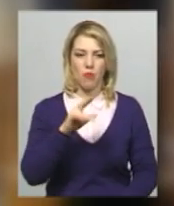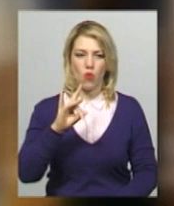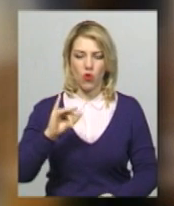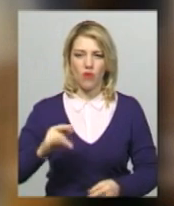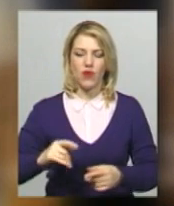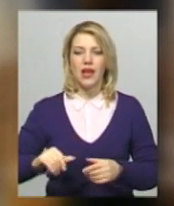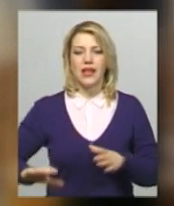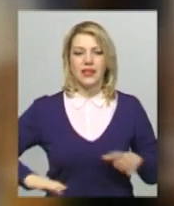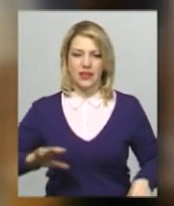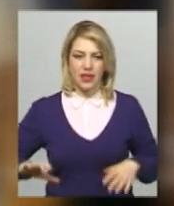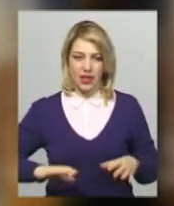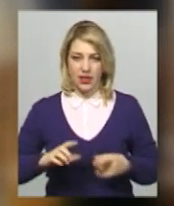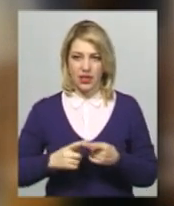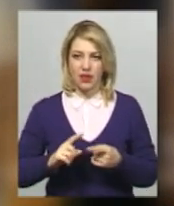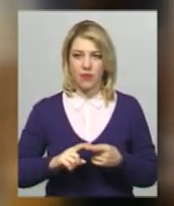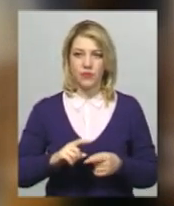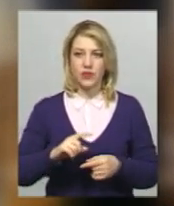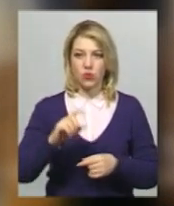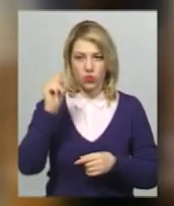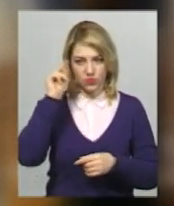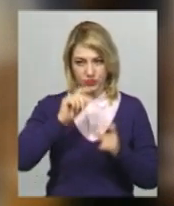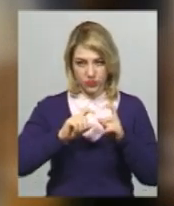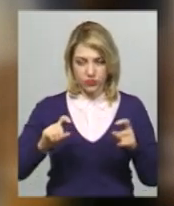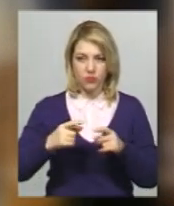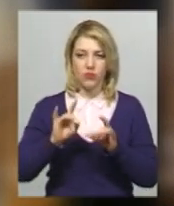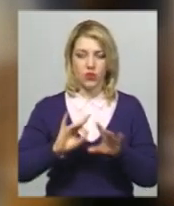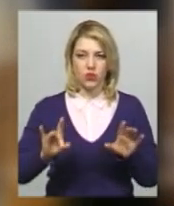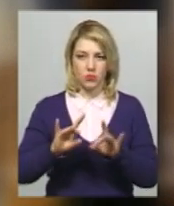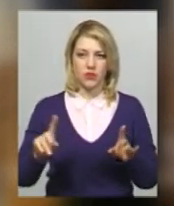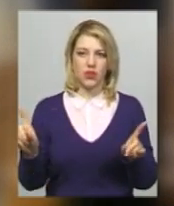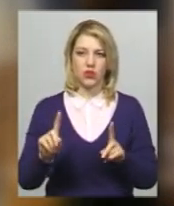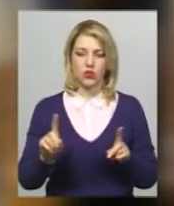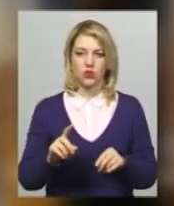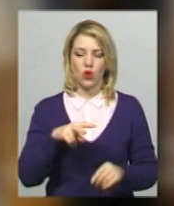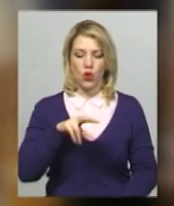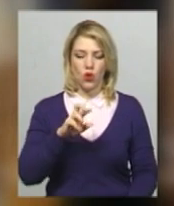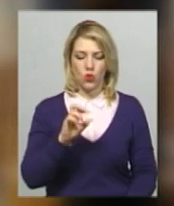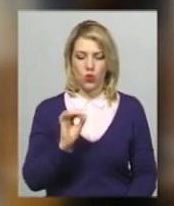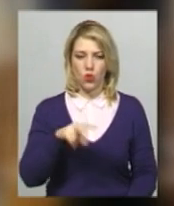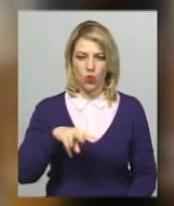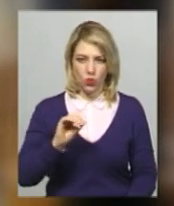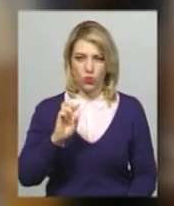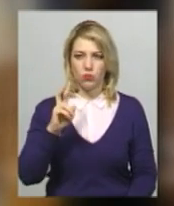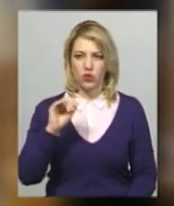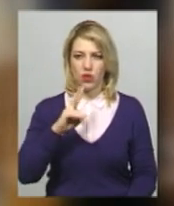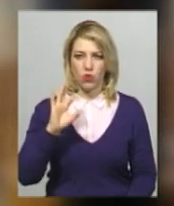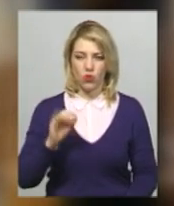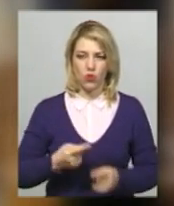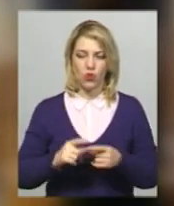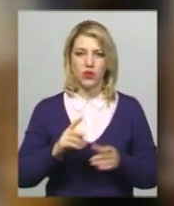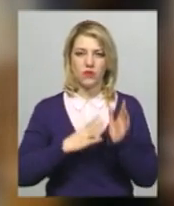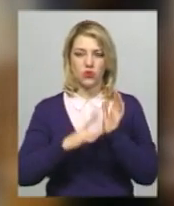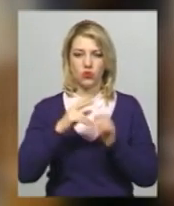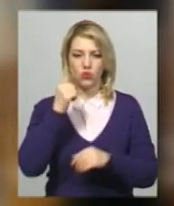гімнастики Хмельницького обласного центру фізичного виховання учнівської молоді, розповідає, Олександр Любченко, спортсмен 2002 року народження,